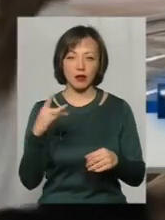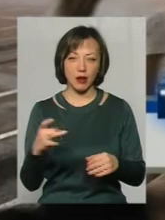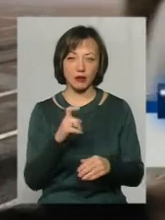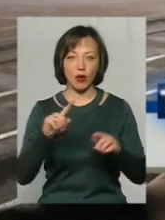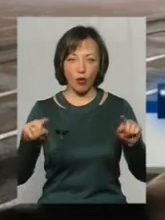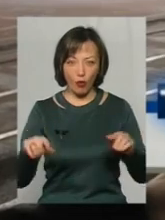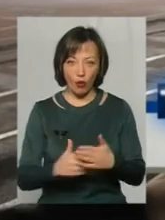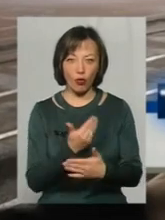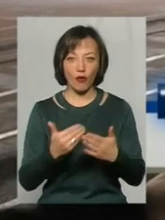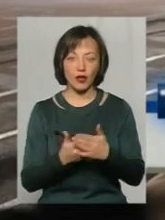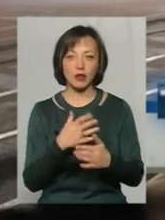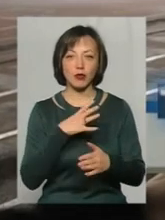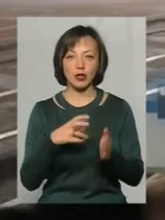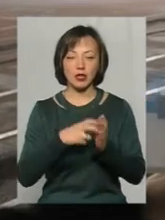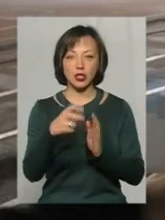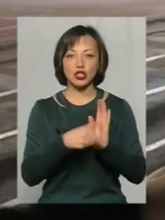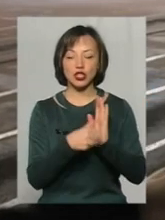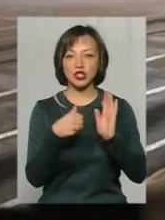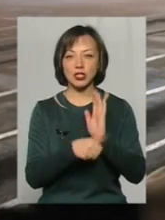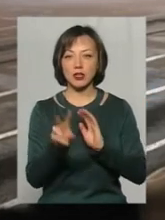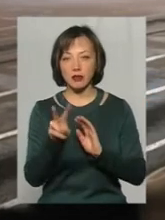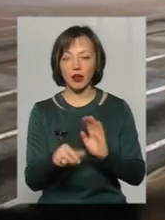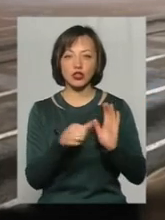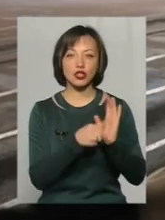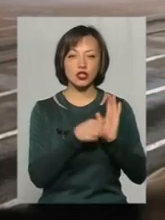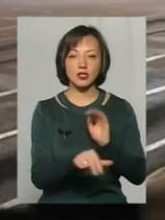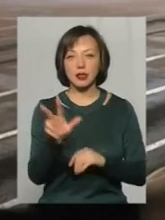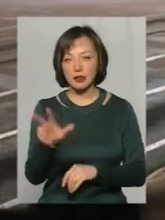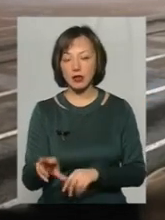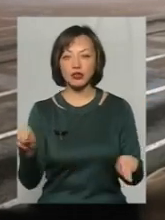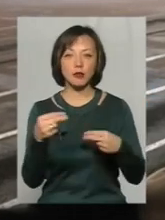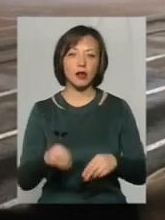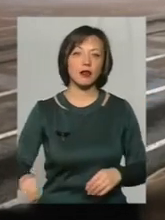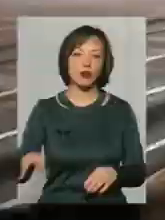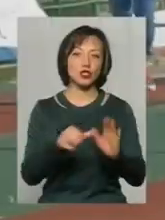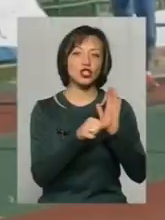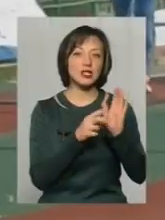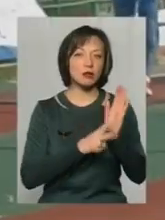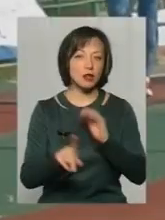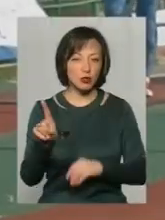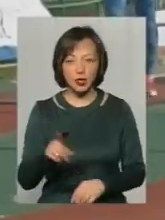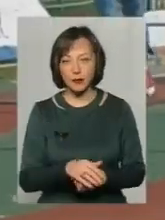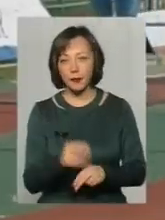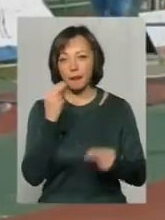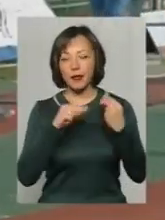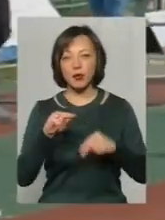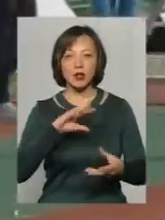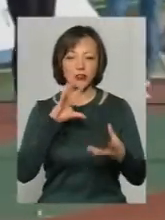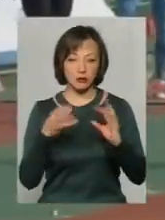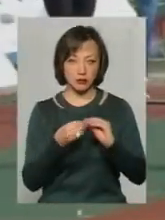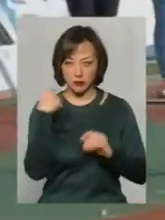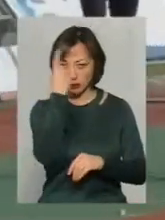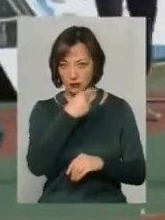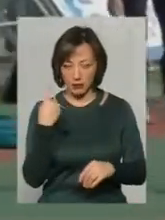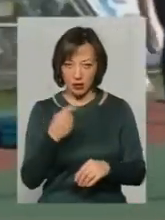стрибала 6,62-6,63 і потім на чемпіонаті Європи я стрибала 6,71. Покращити ж свій особистий результат